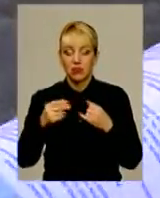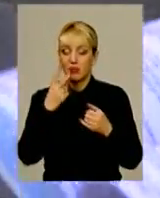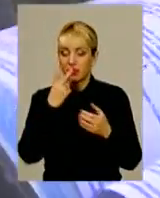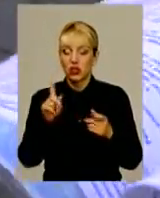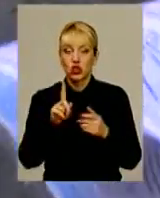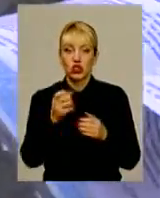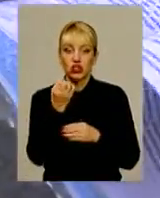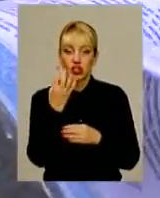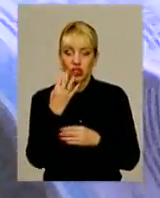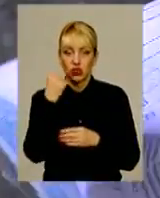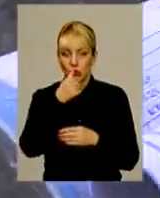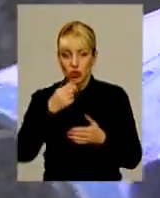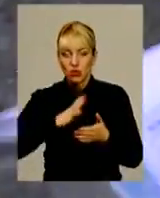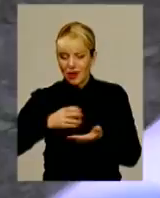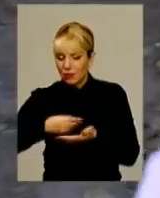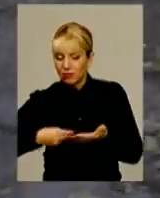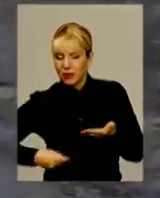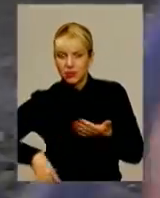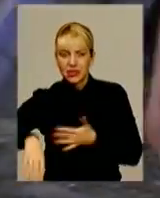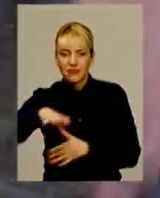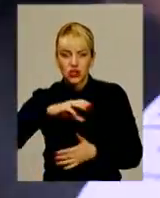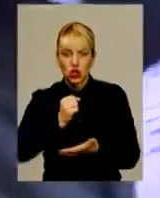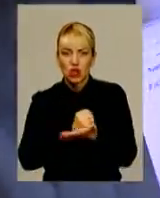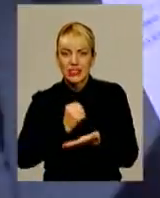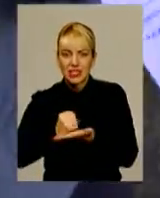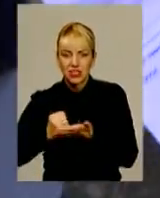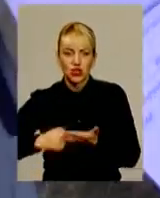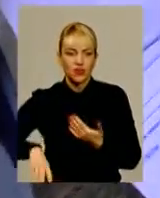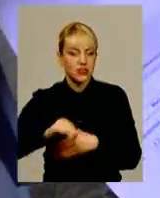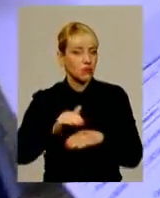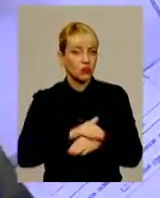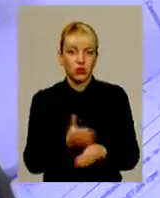підписаний, зареєстрований. Будь ласка.